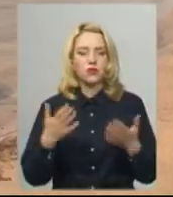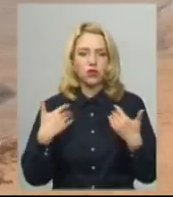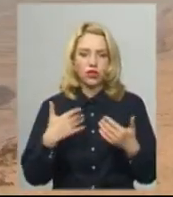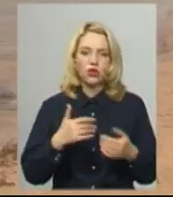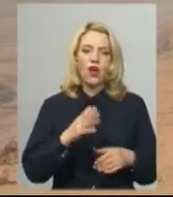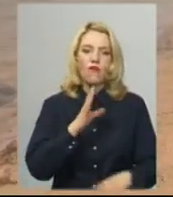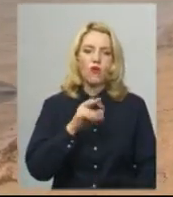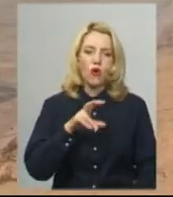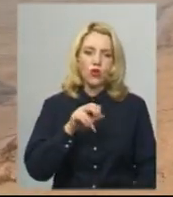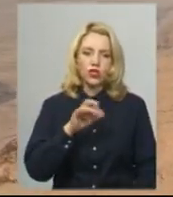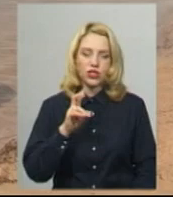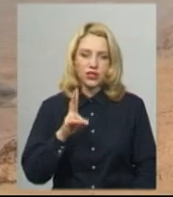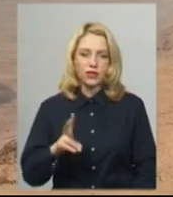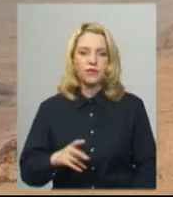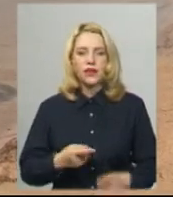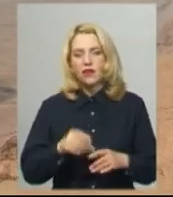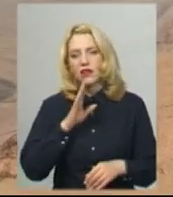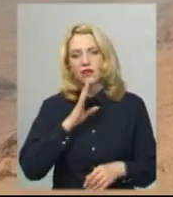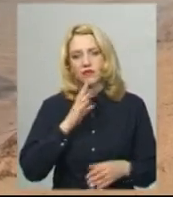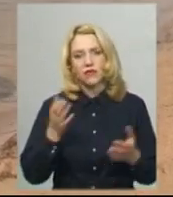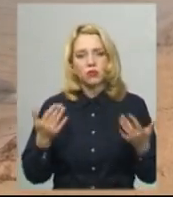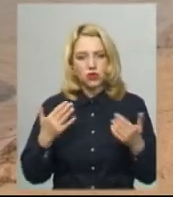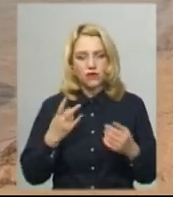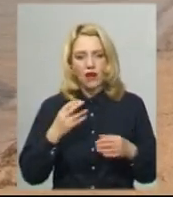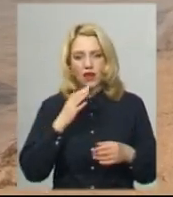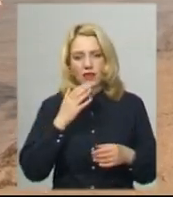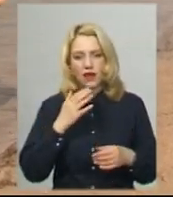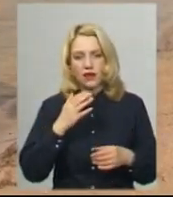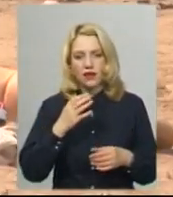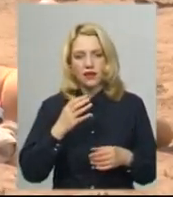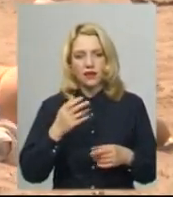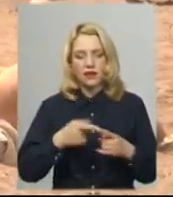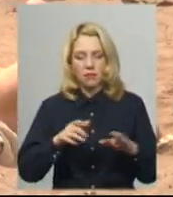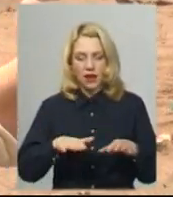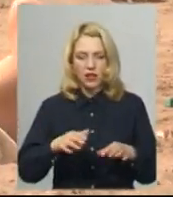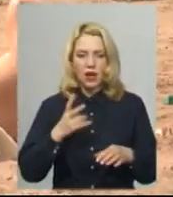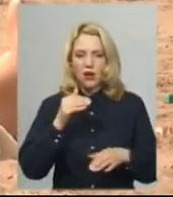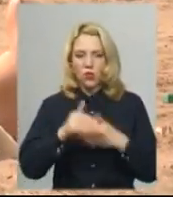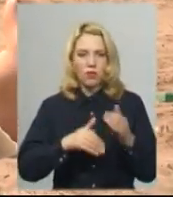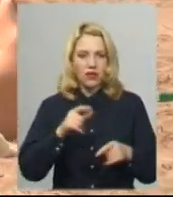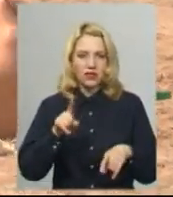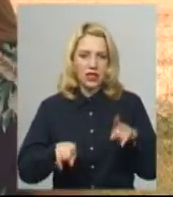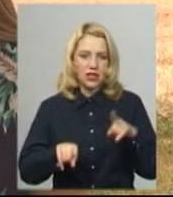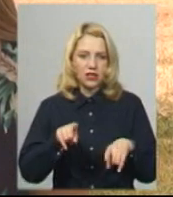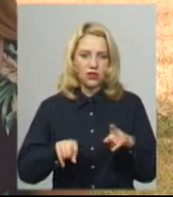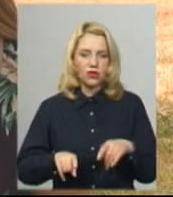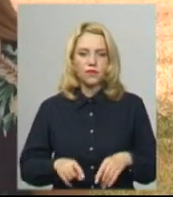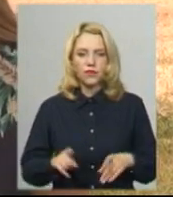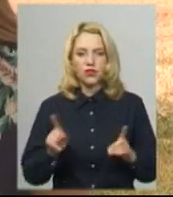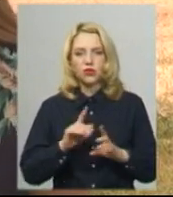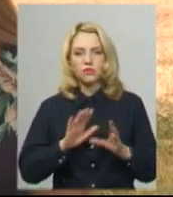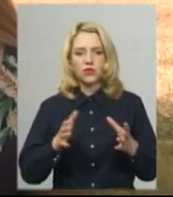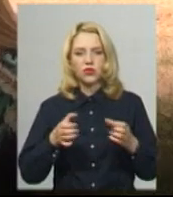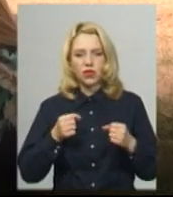Хмельничанка Карина прийшла на міський пляж відпочити. Каже, у Південному Бузі зрідка купається, про правила поведінки знає і дотримується. Щоб не